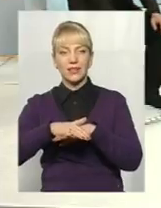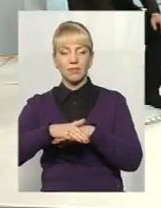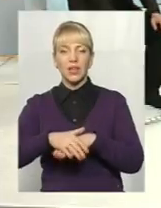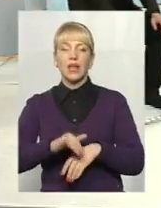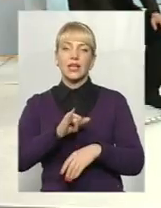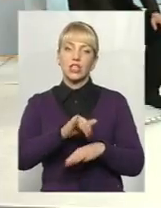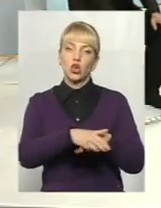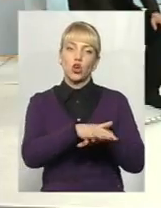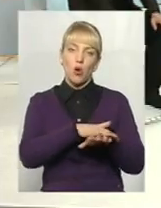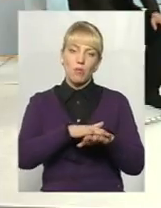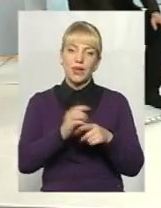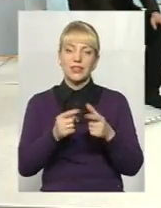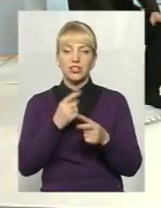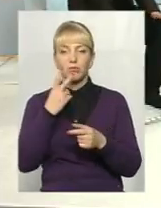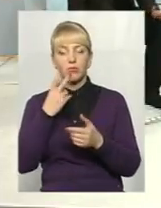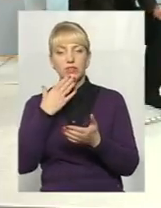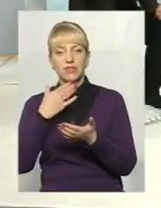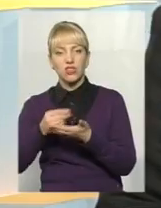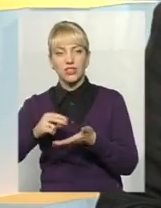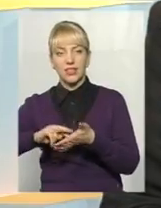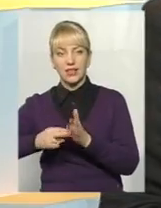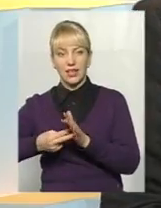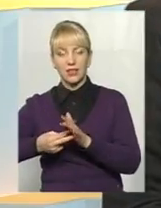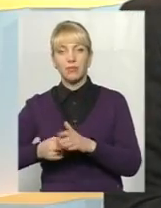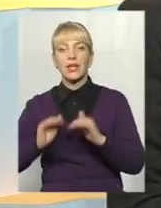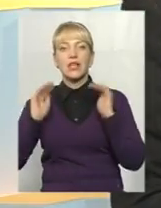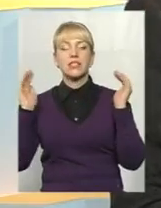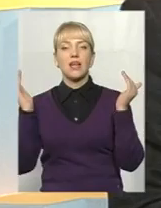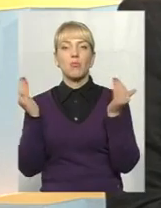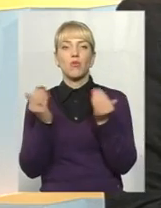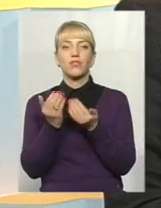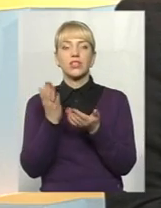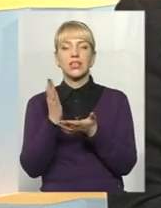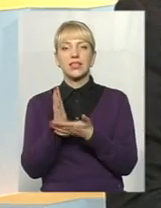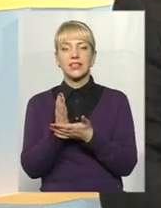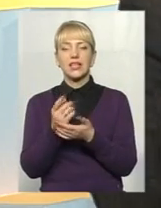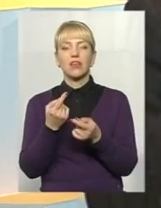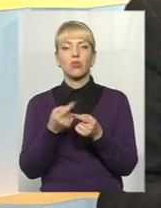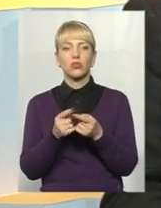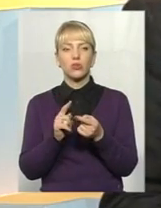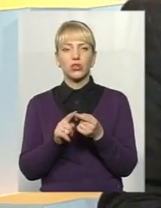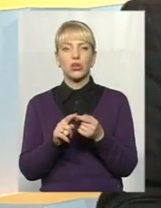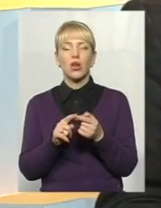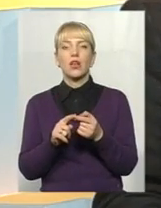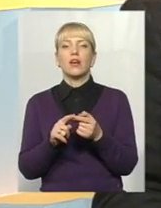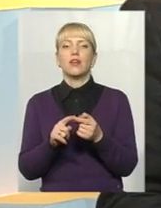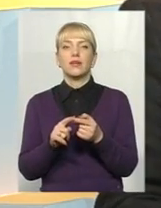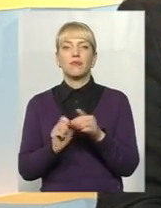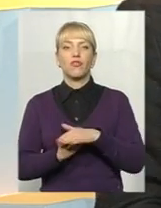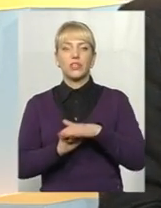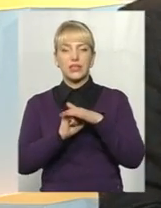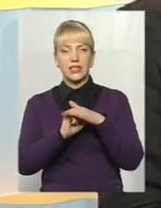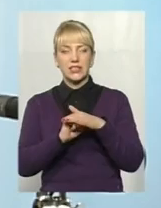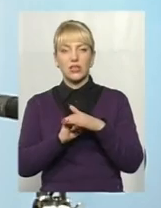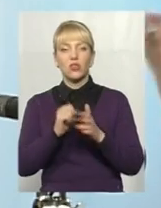в своїй стратегії? Так, ну заповідник є ось тим локомотивом або тою дійсно фортецю, яка... Але його ж не